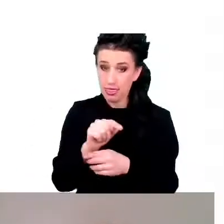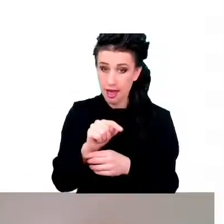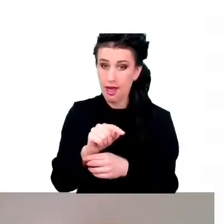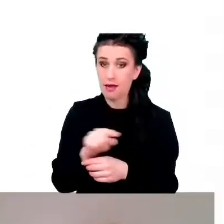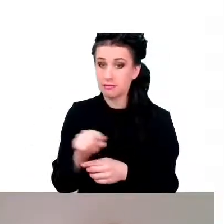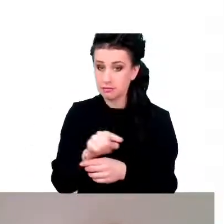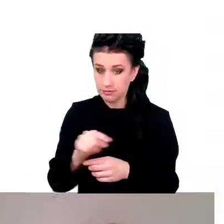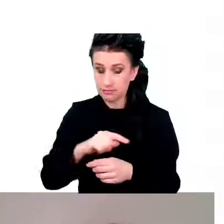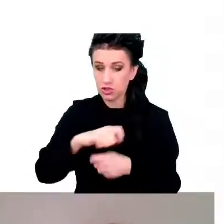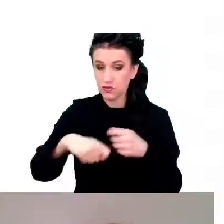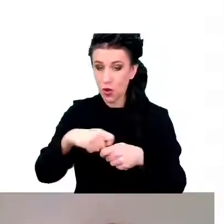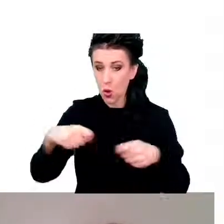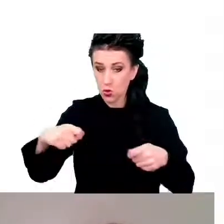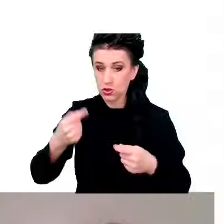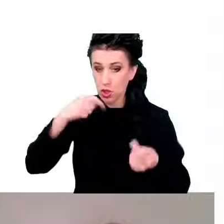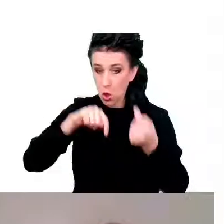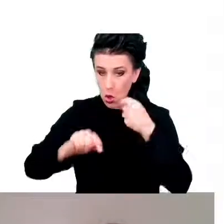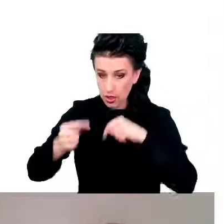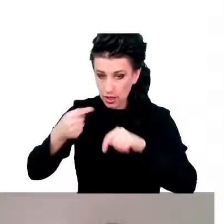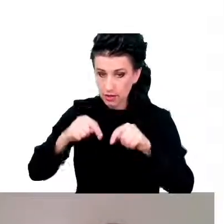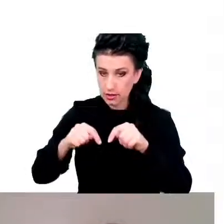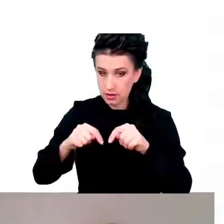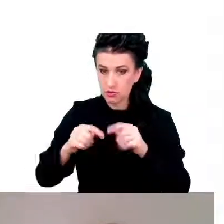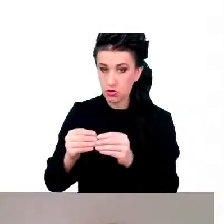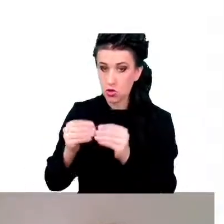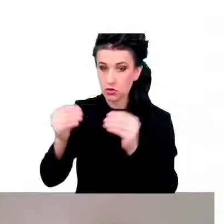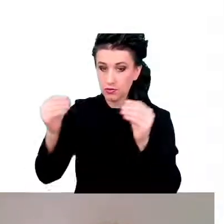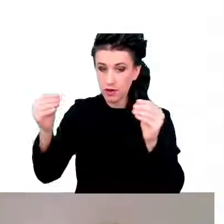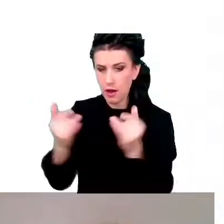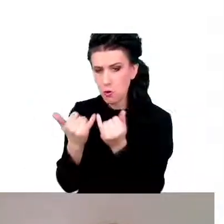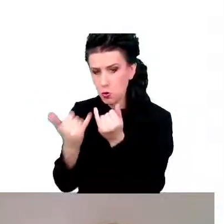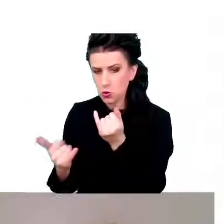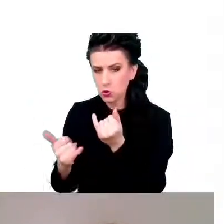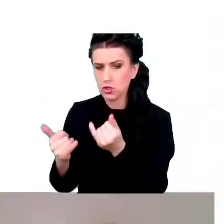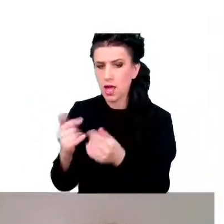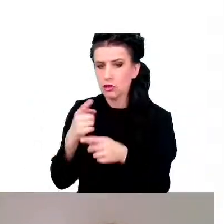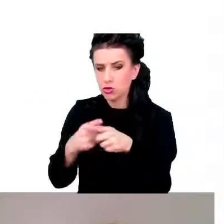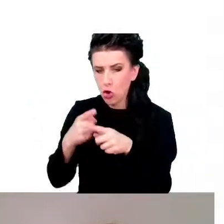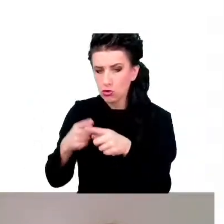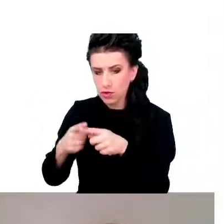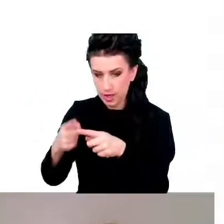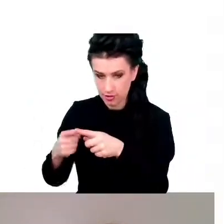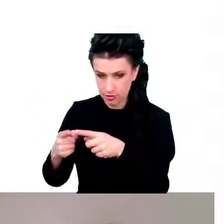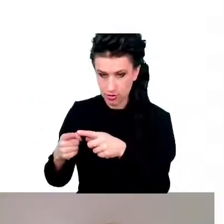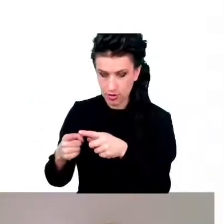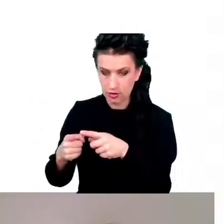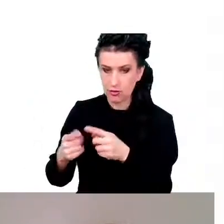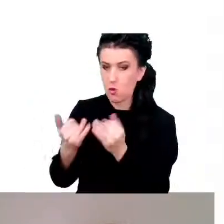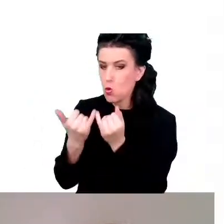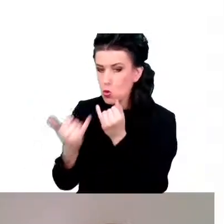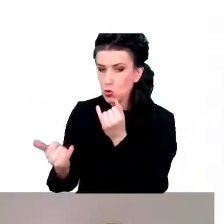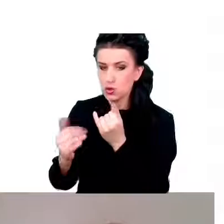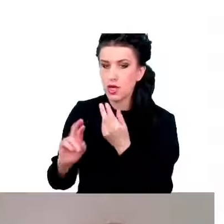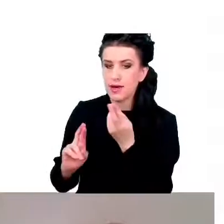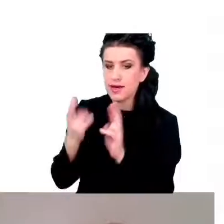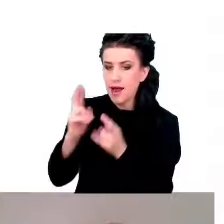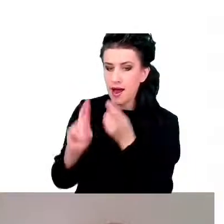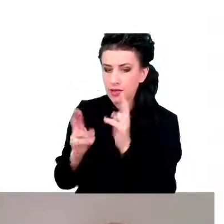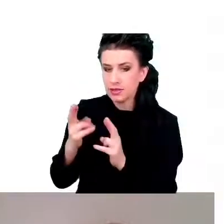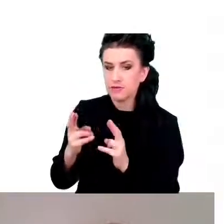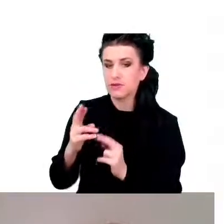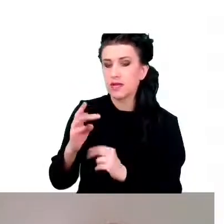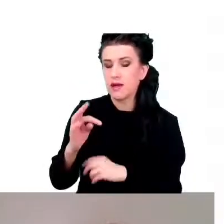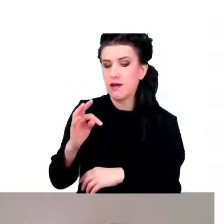powstają różne cząsteczki, w tym reaktywne formy tlenu. Te reaktywne formy